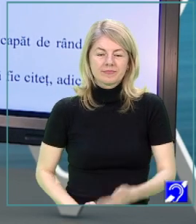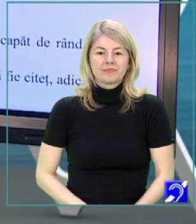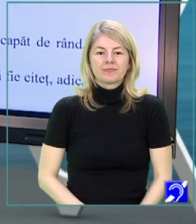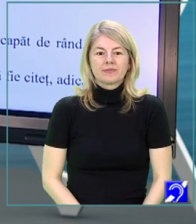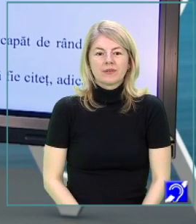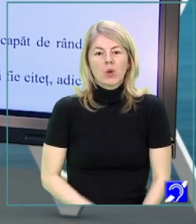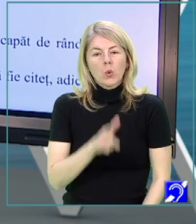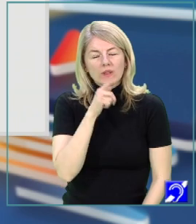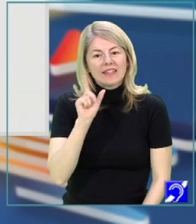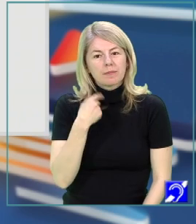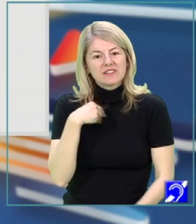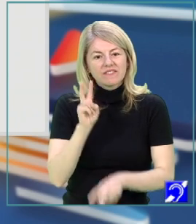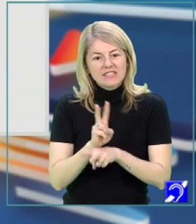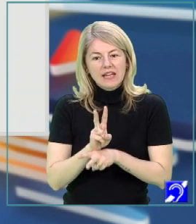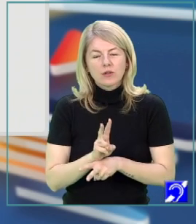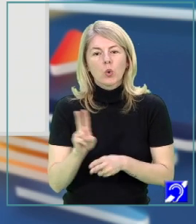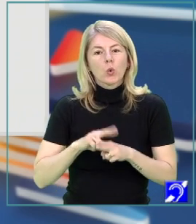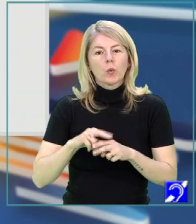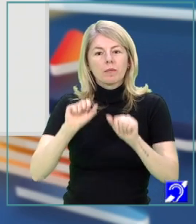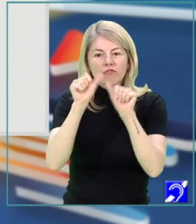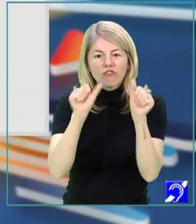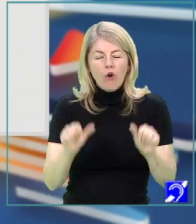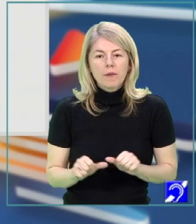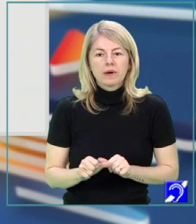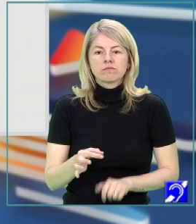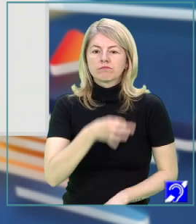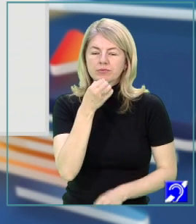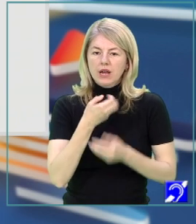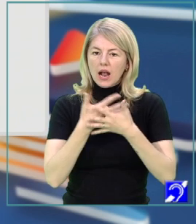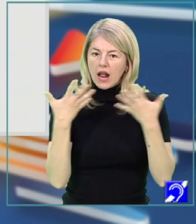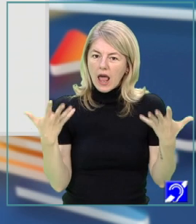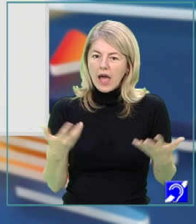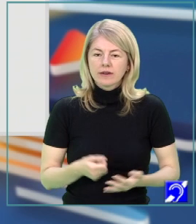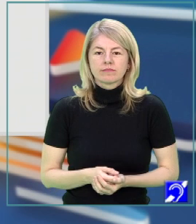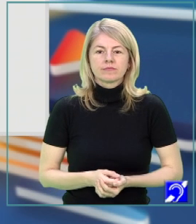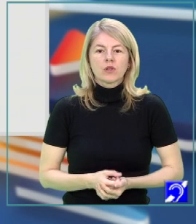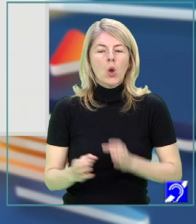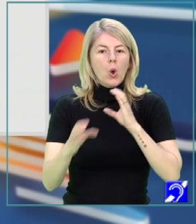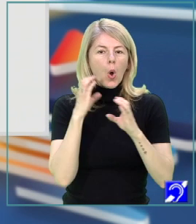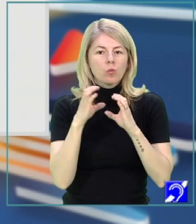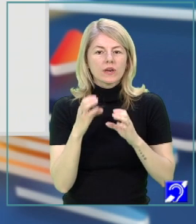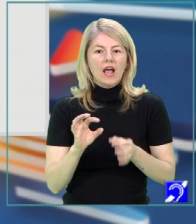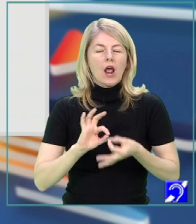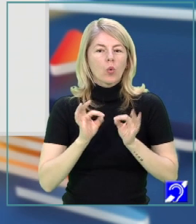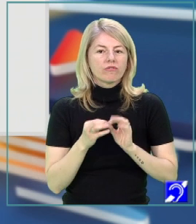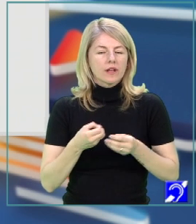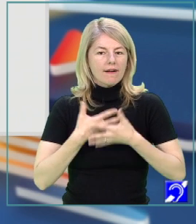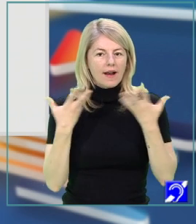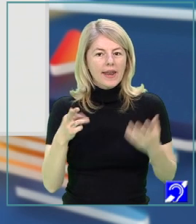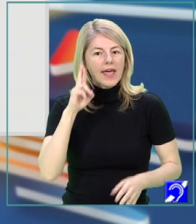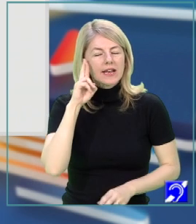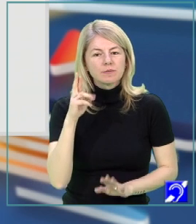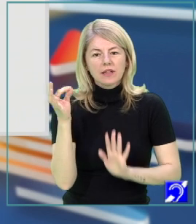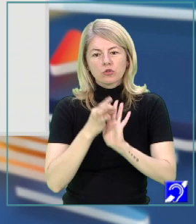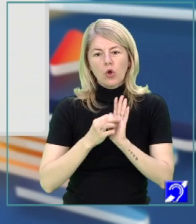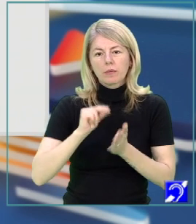unde trebuie să fiți atenți la unitatea compoziției, la coerența textului, la registrul de comunicare și la vocabular, respectați normele